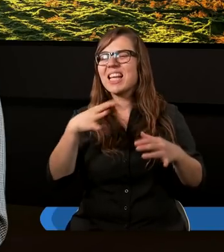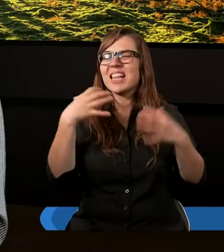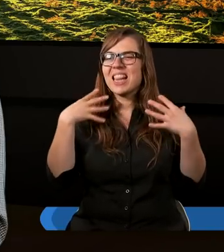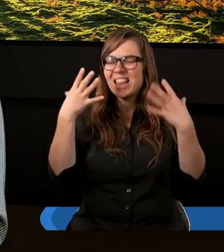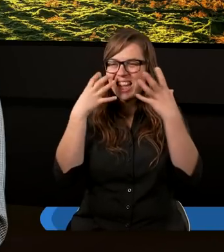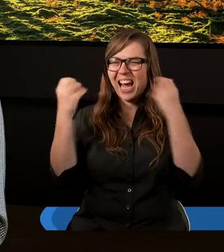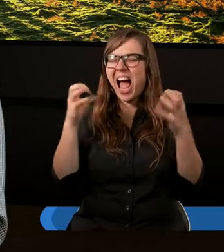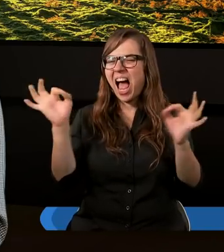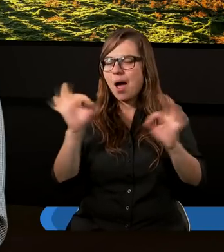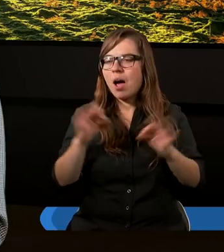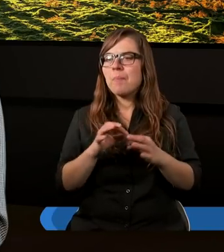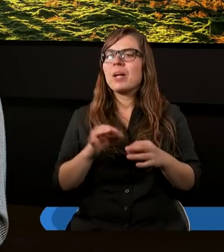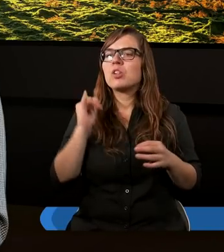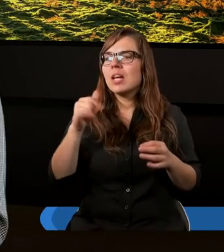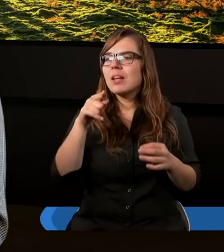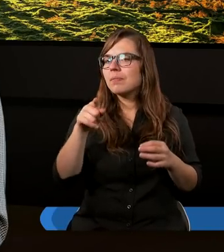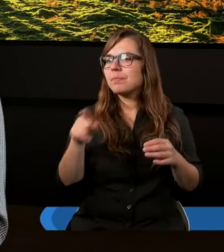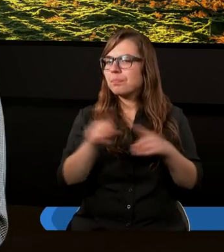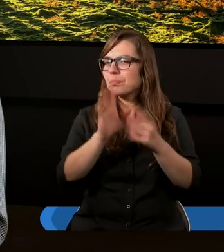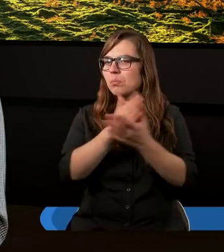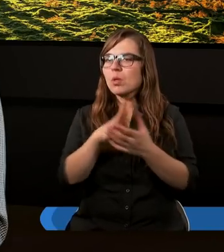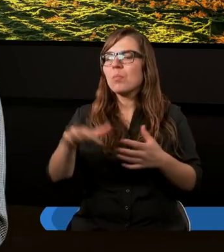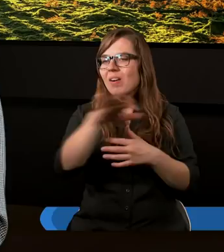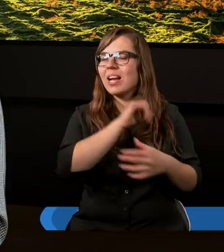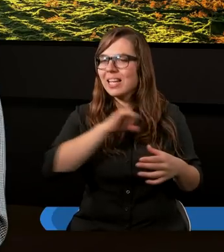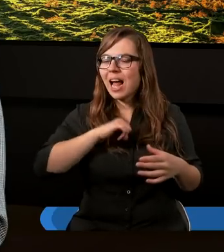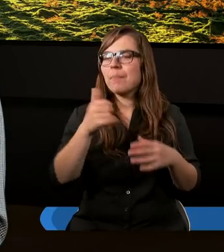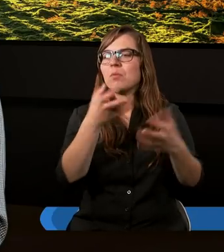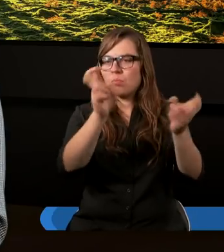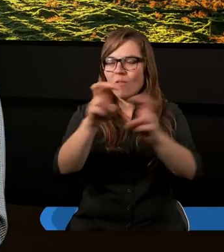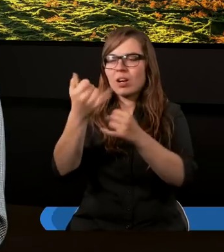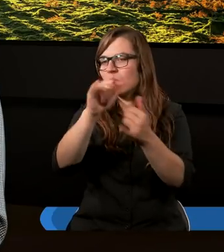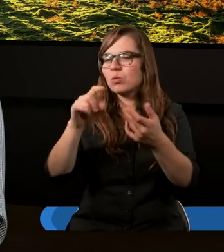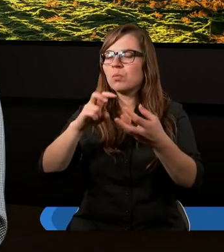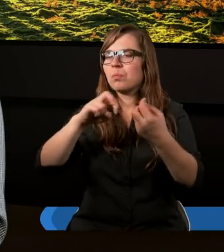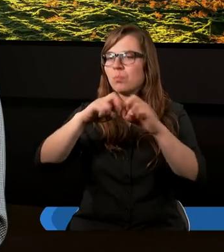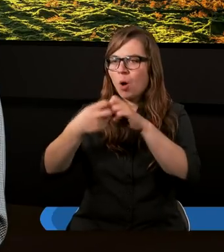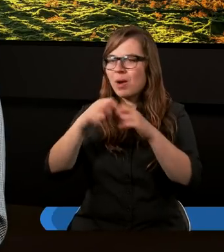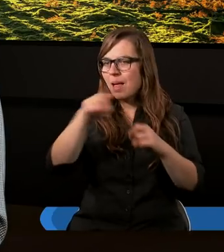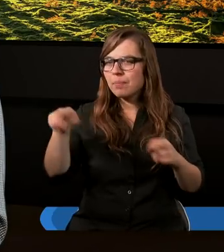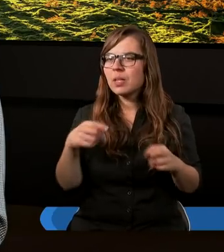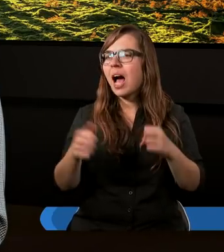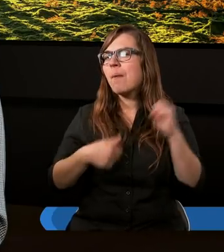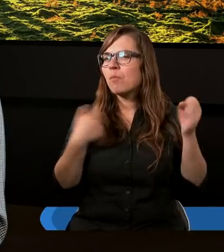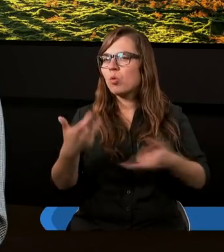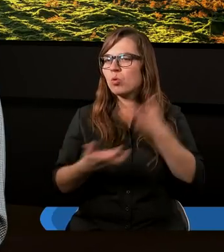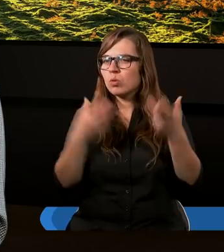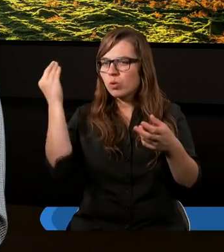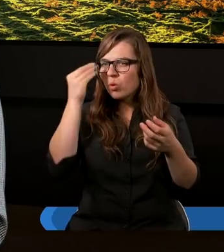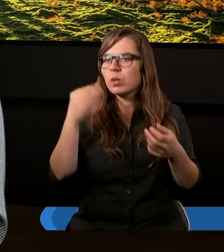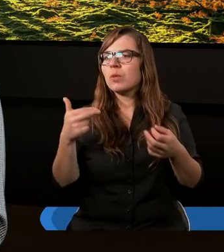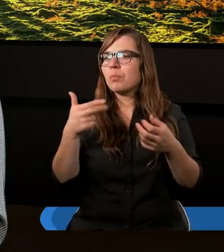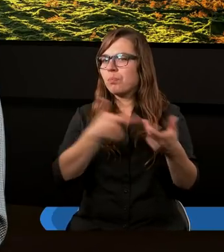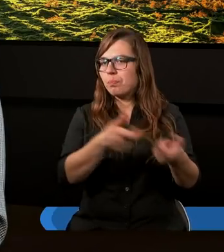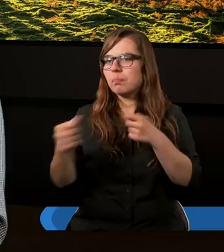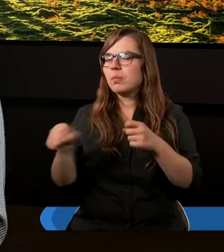nie oszczędzając trzody. Nawet z pomiędzy was samych powstaną mężowie mówiący rzeczy przewrotne, aby uczniów